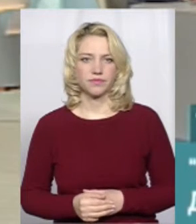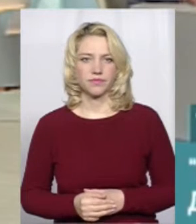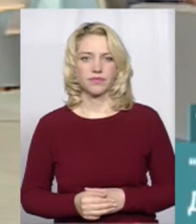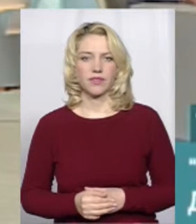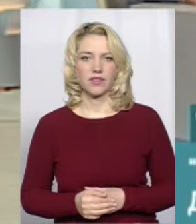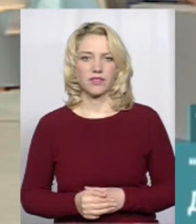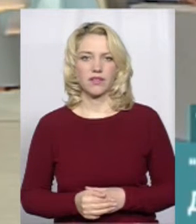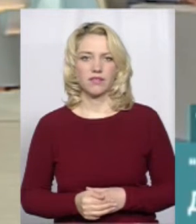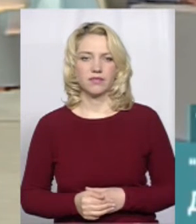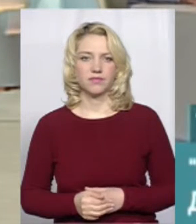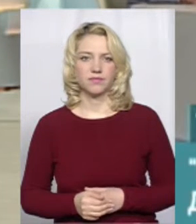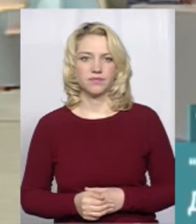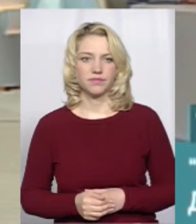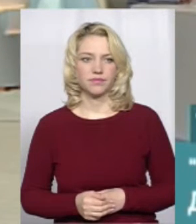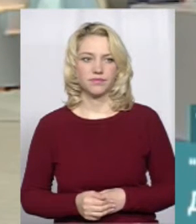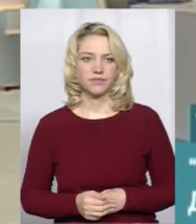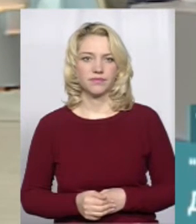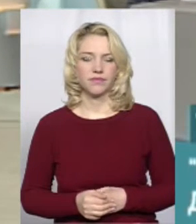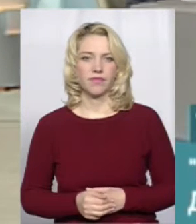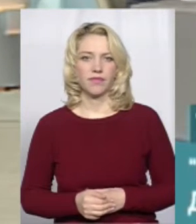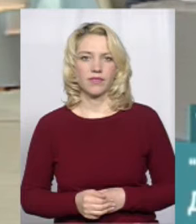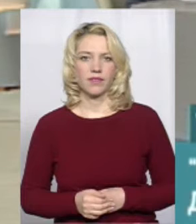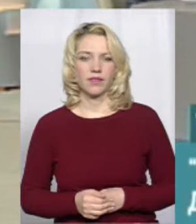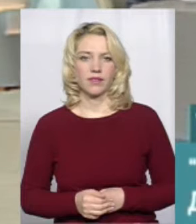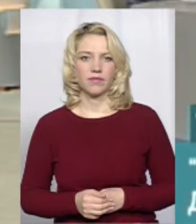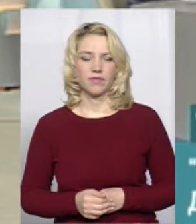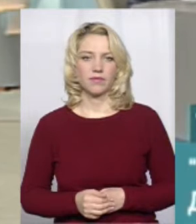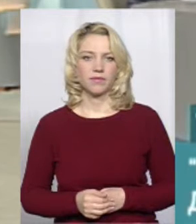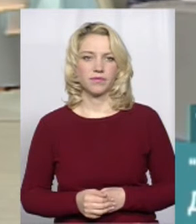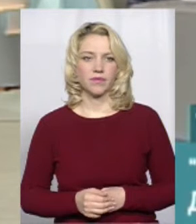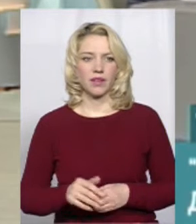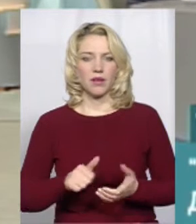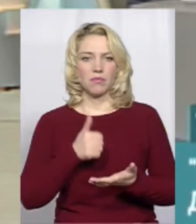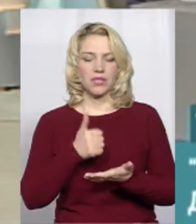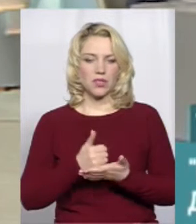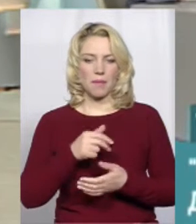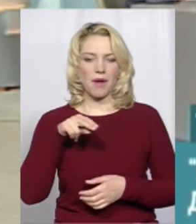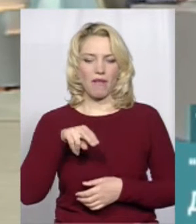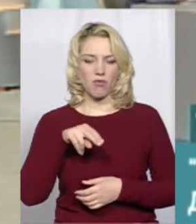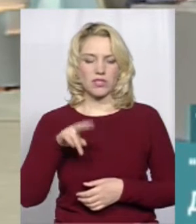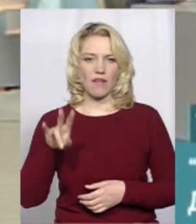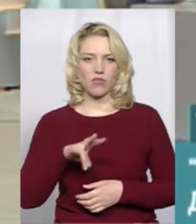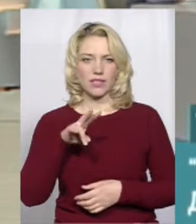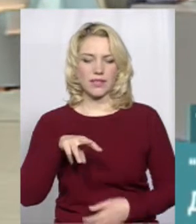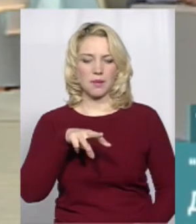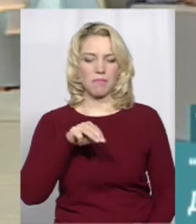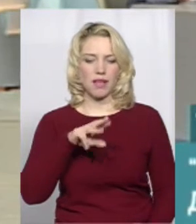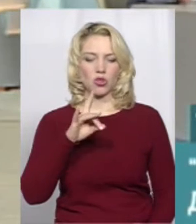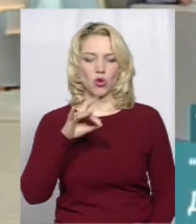Ісусу Христу. Навіки, Богослава. Предстоятель Православної церкви України, метрополіт